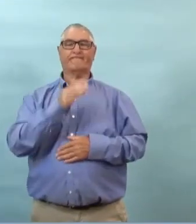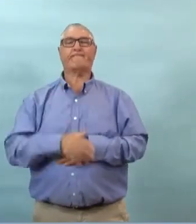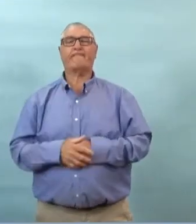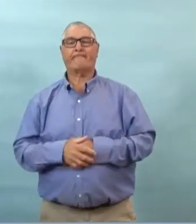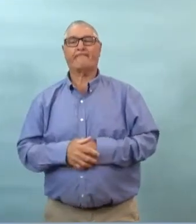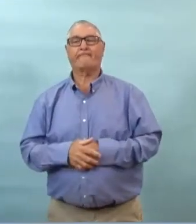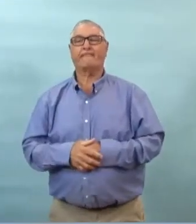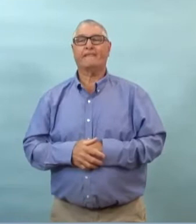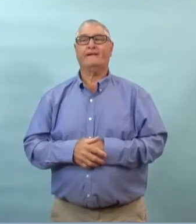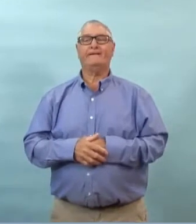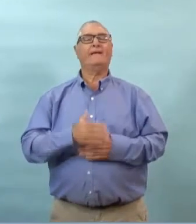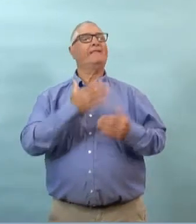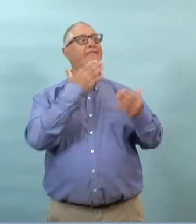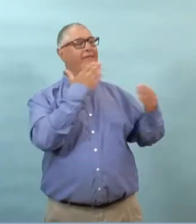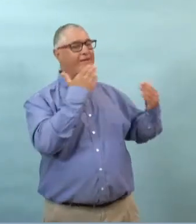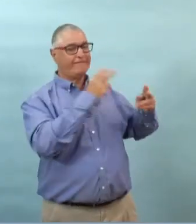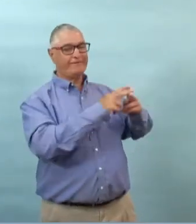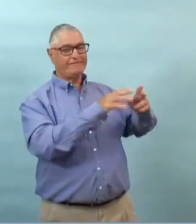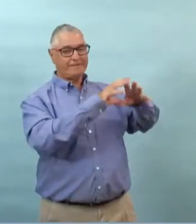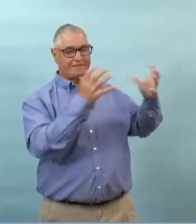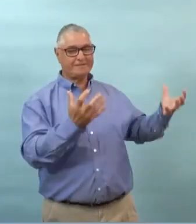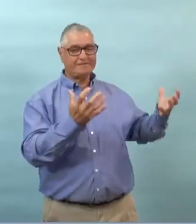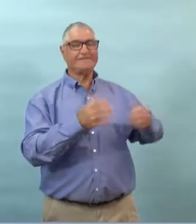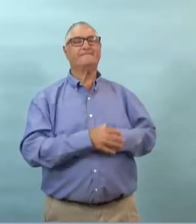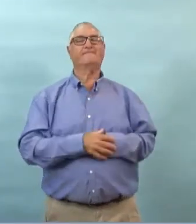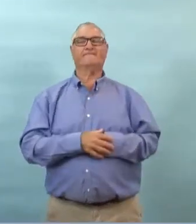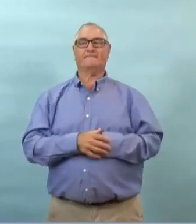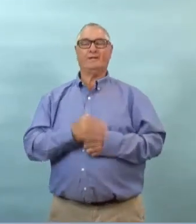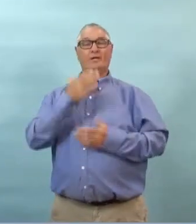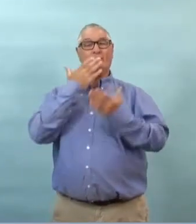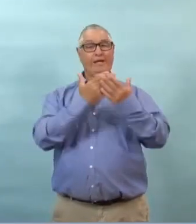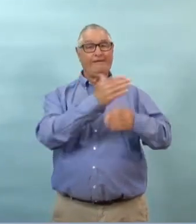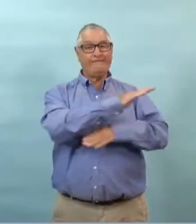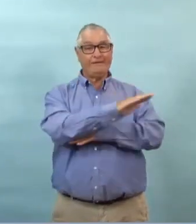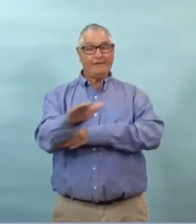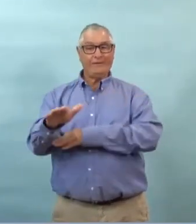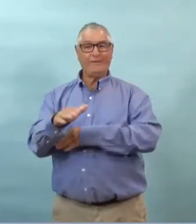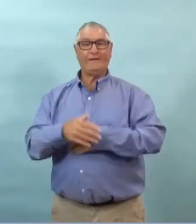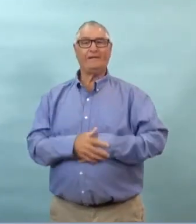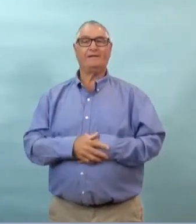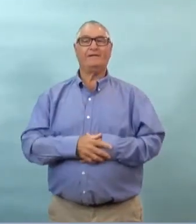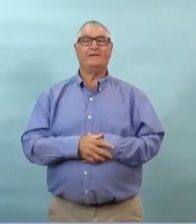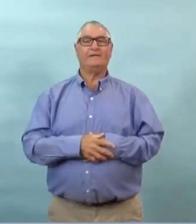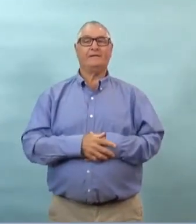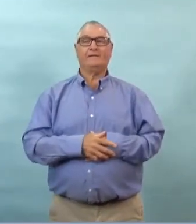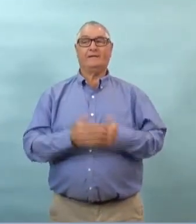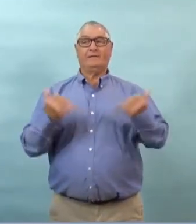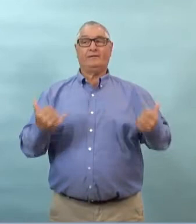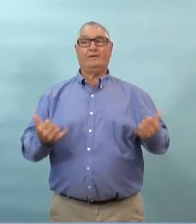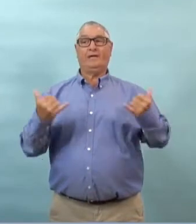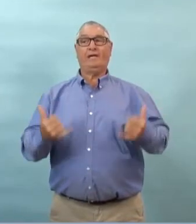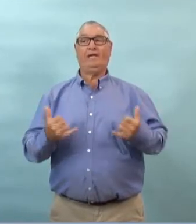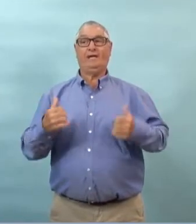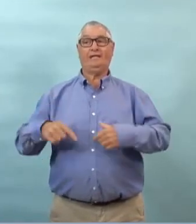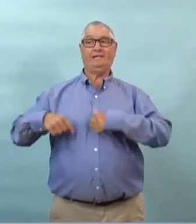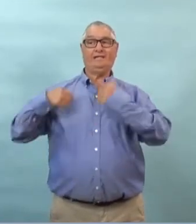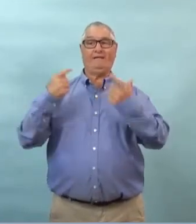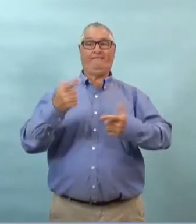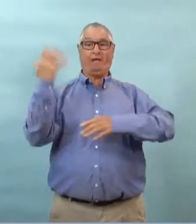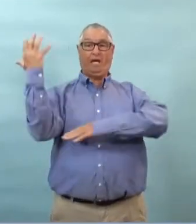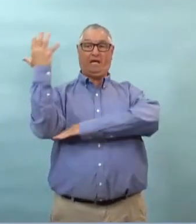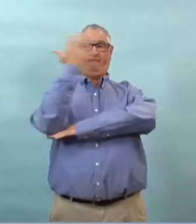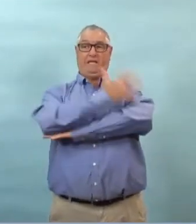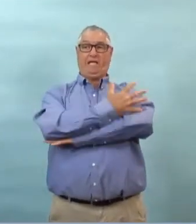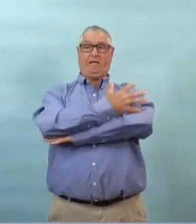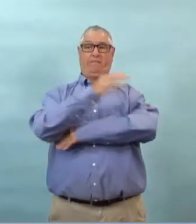passer le micro à la net merci merci bonjour à tous les autorités